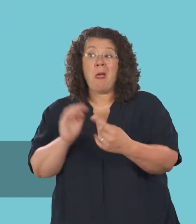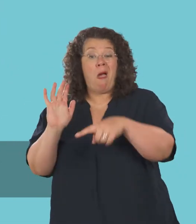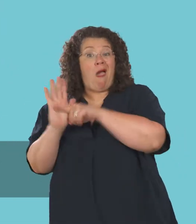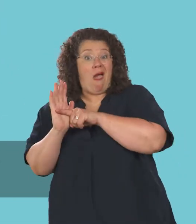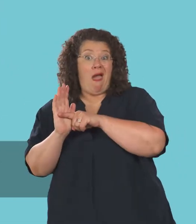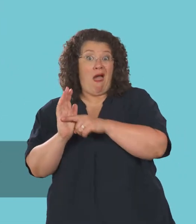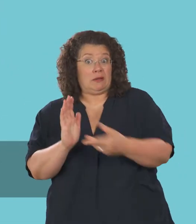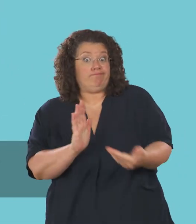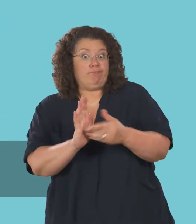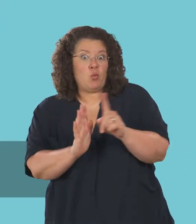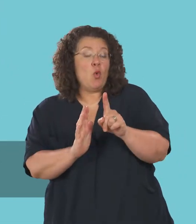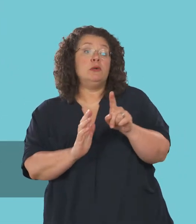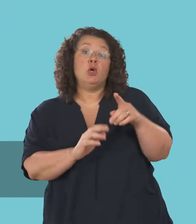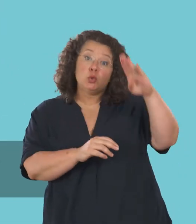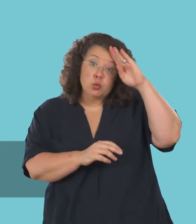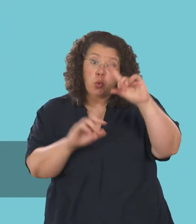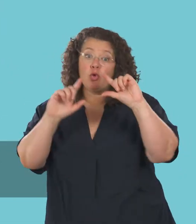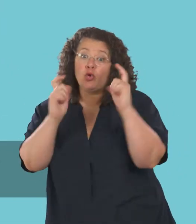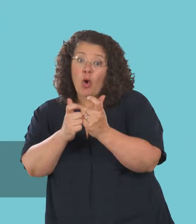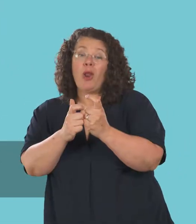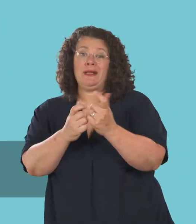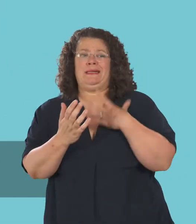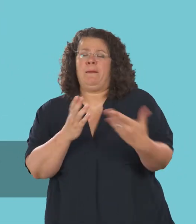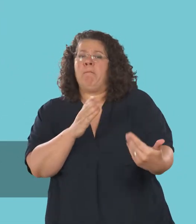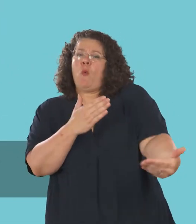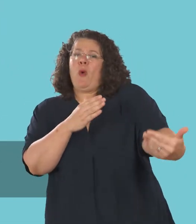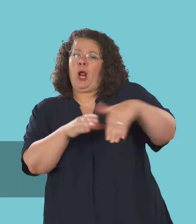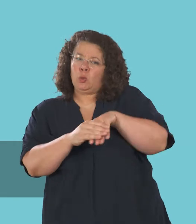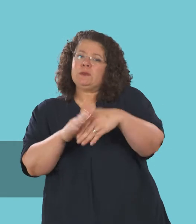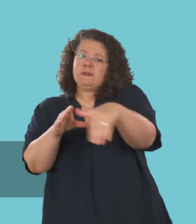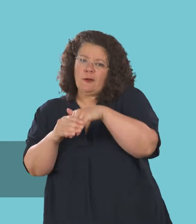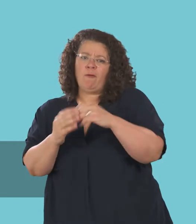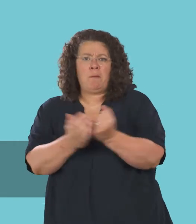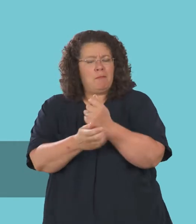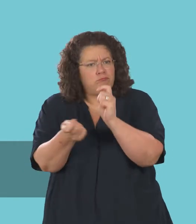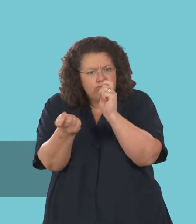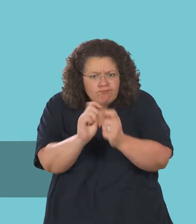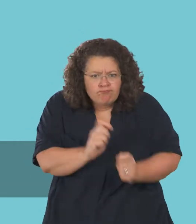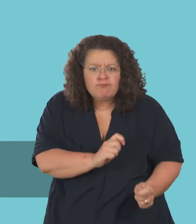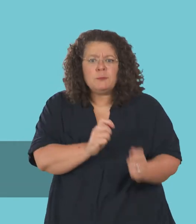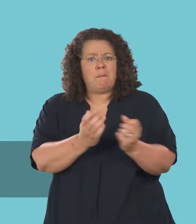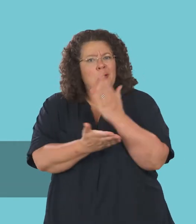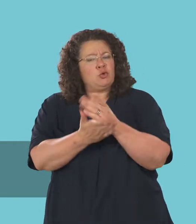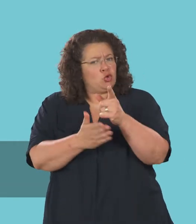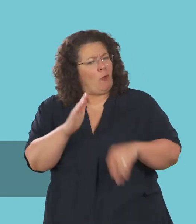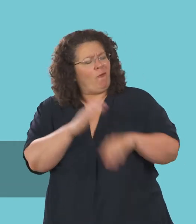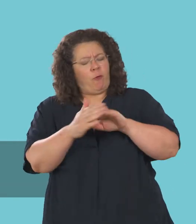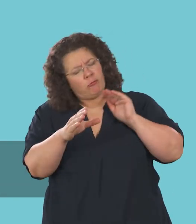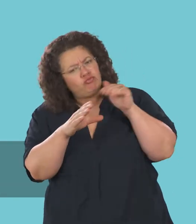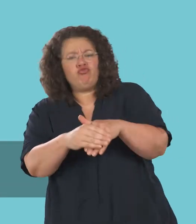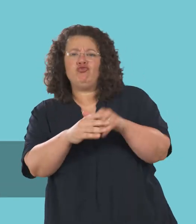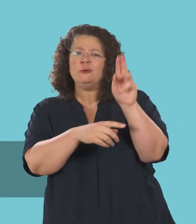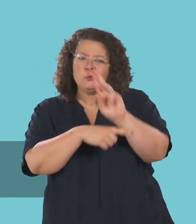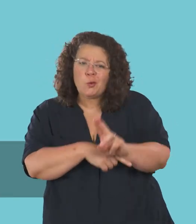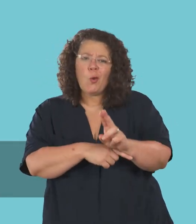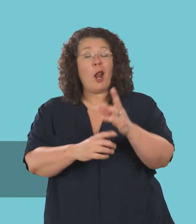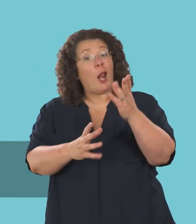hefyd yn golygu y bydd ysgolion a cholegau yn dod yn fwy cynhwysol, gawm wneud addysiadau rhysymol eich helpu i gymryd rhan yn llawn y mywyd